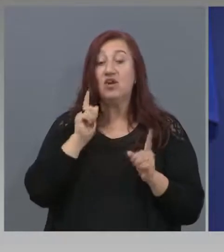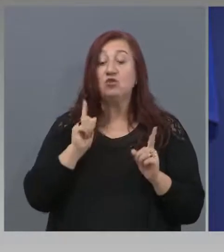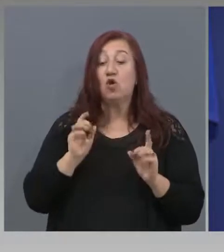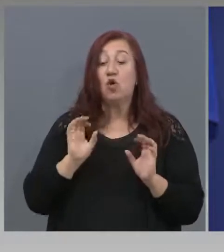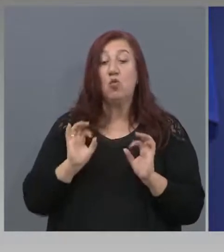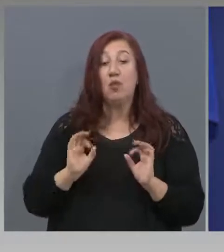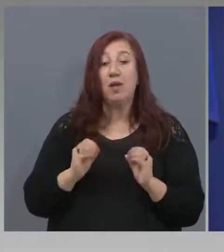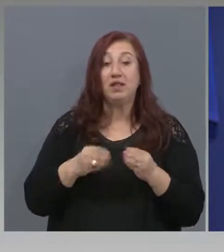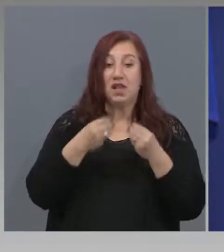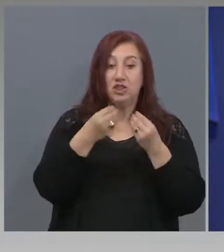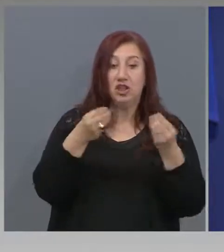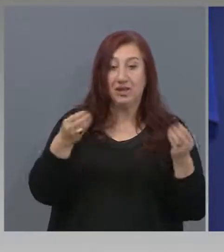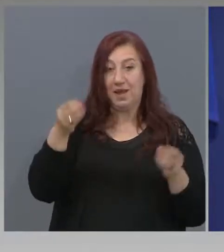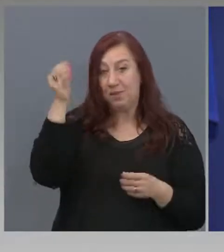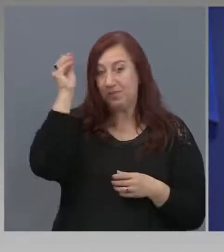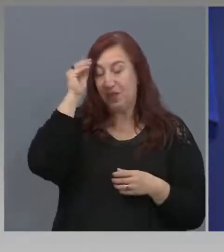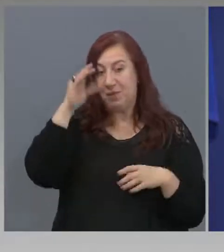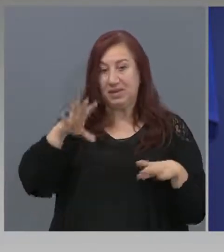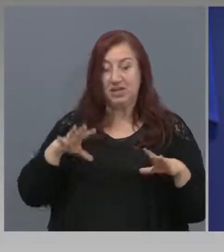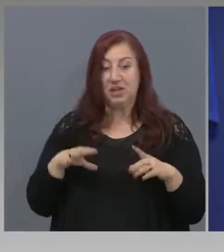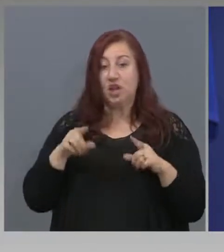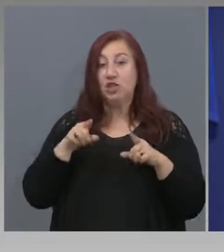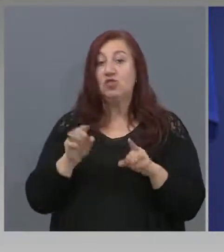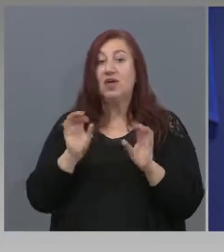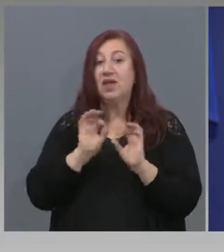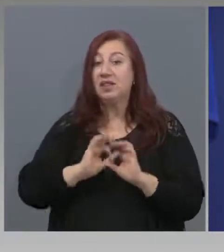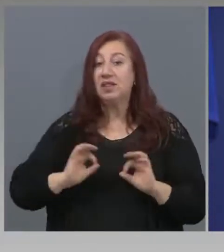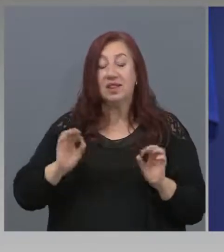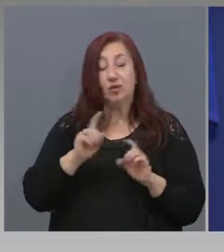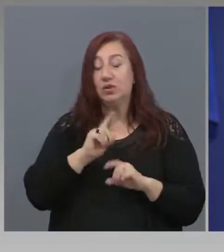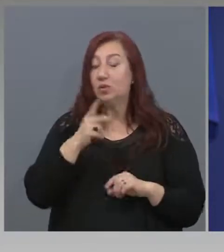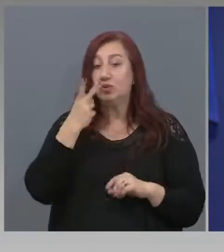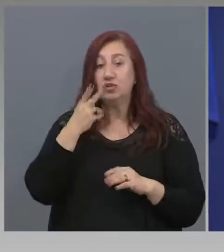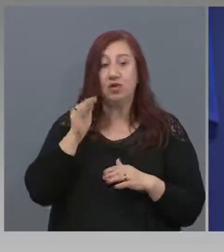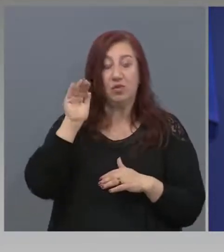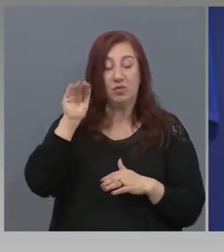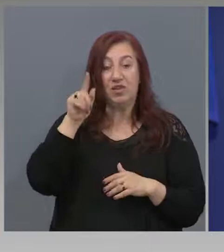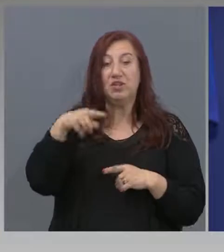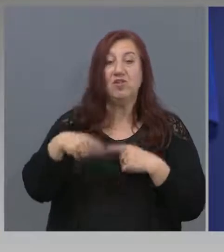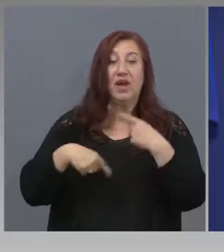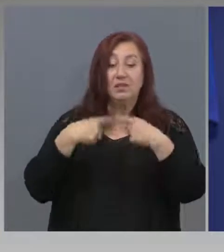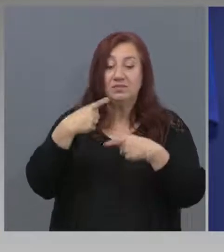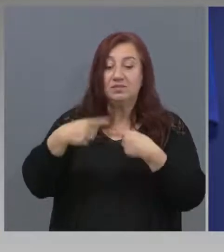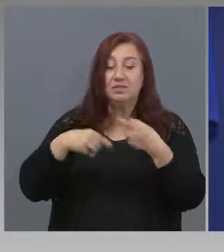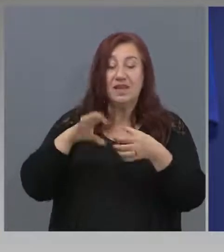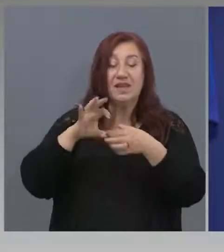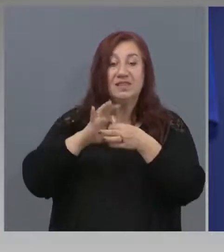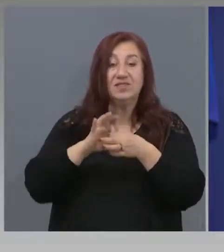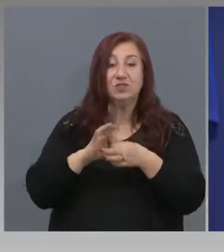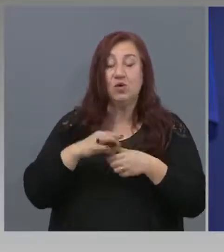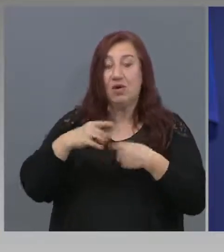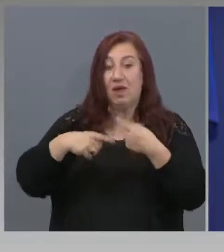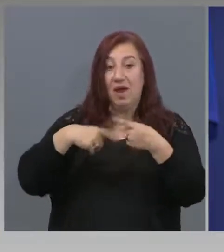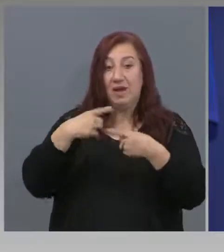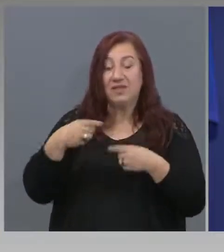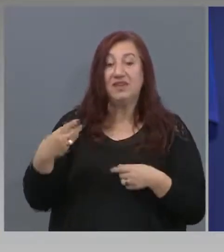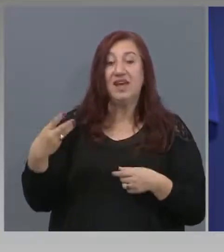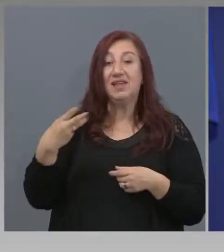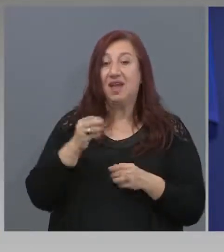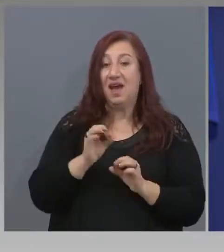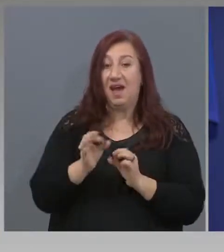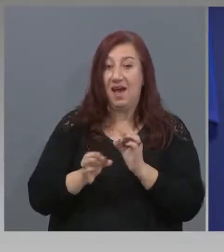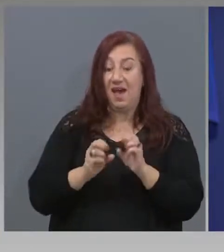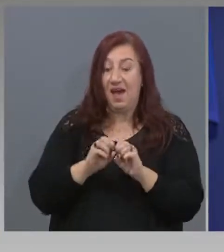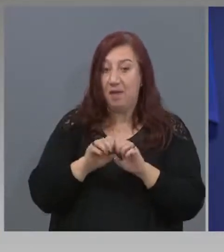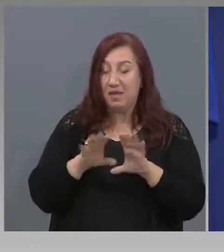българските граждане, тъй като това никой не може да го предвиди. То е свързано с развитието на епидемията, която, до съжаление, все